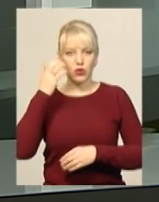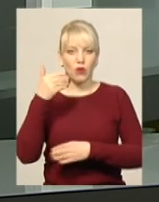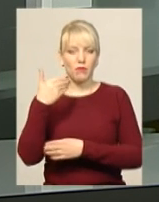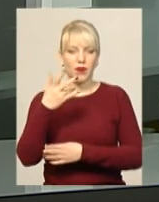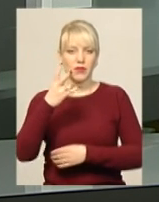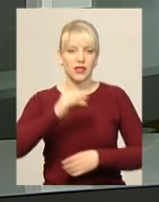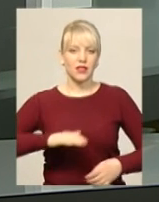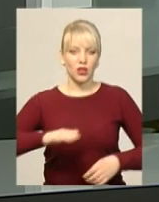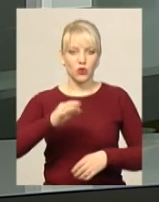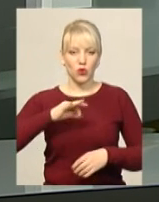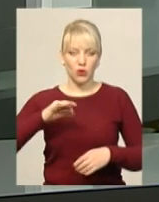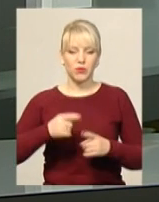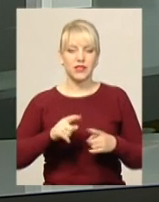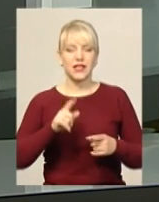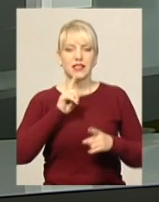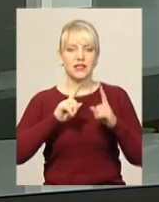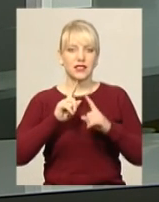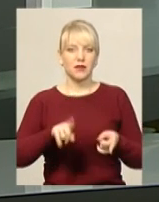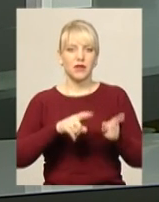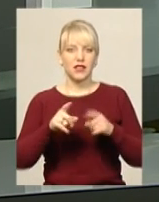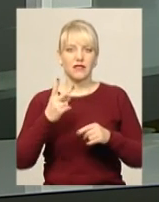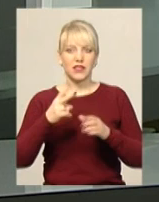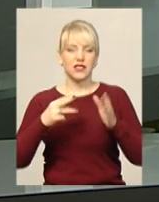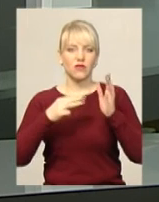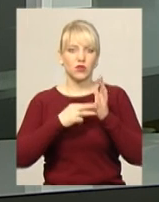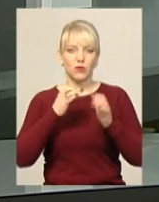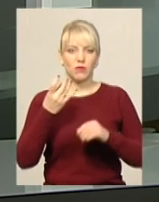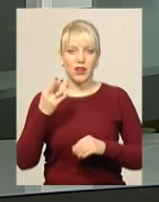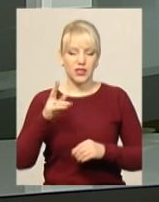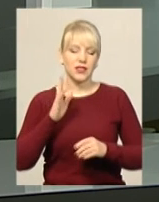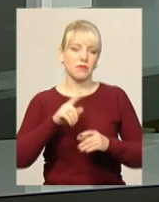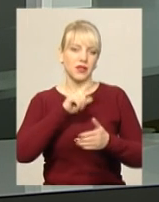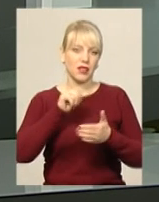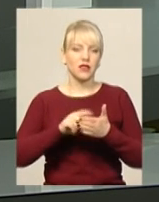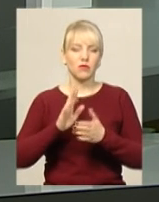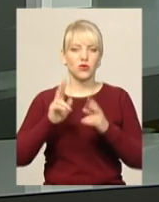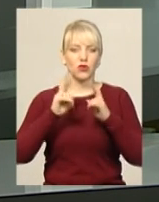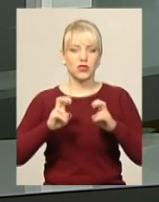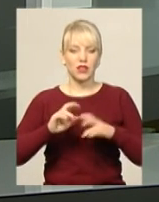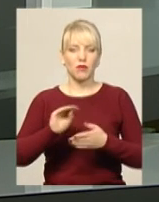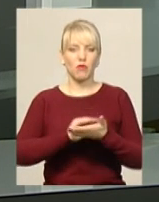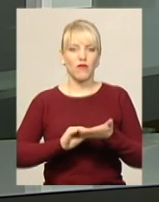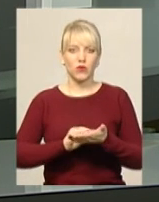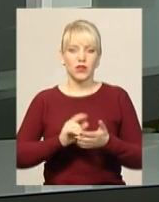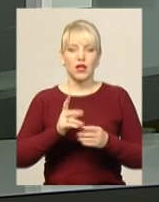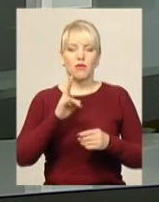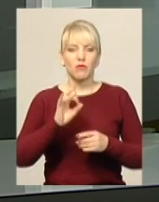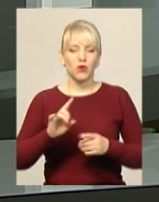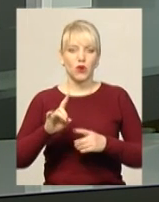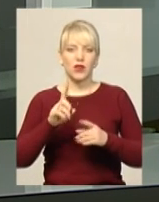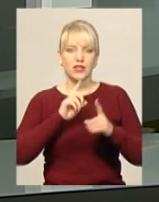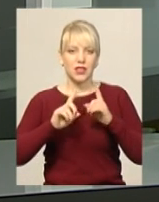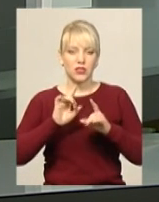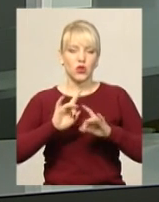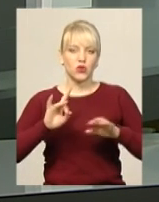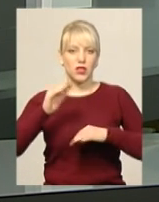Пленерне засідання перенесли на 27 березня. На ньому питання прапора планують розглянути повторно. Більше про перебіг сесії розкаже Юрій